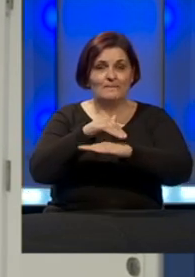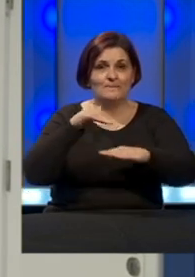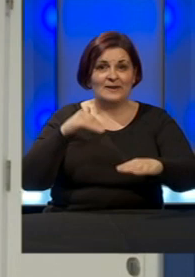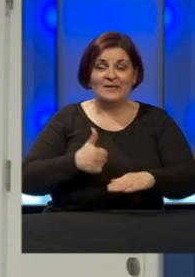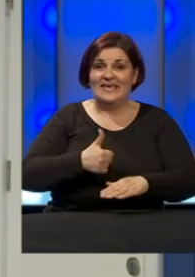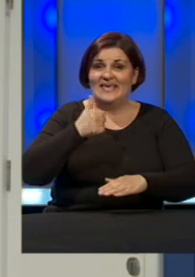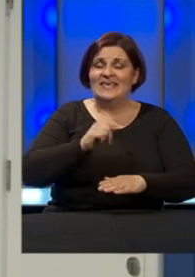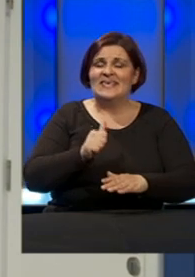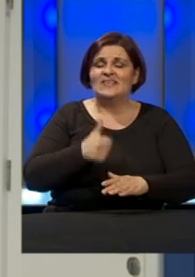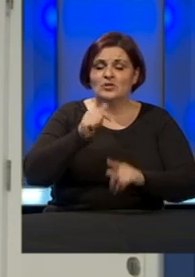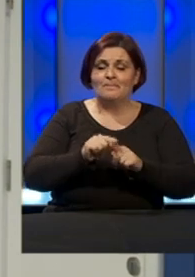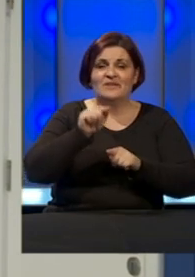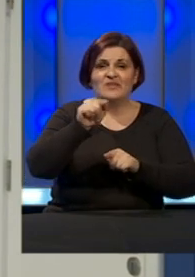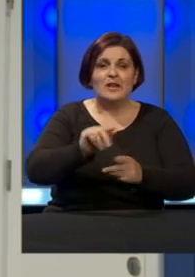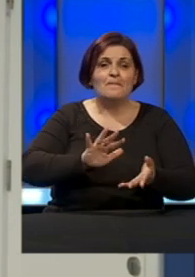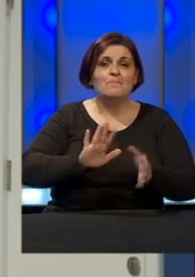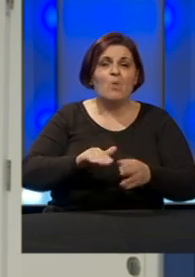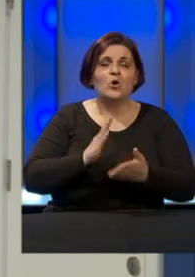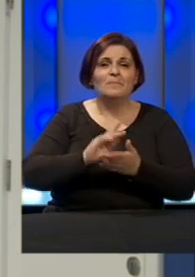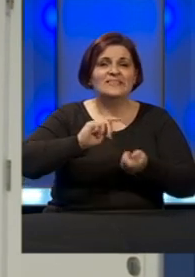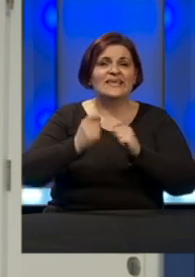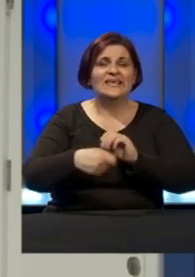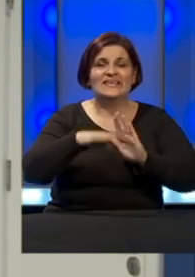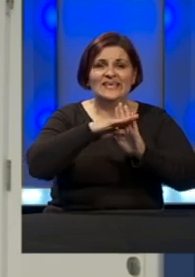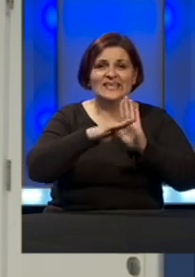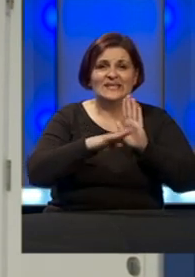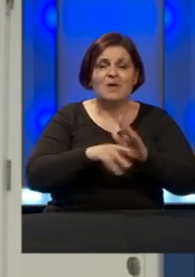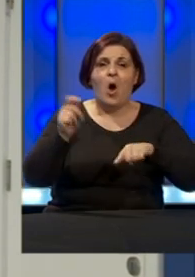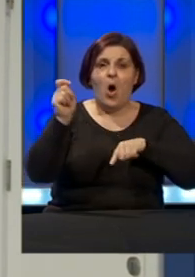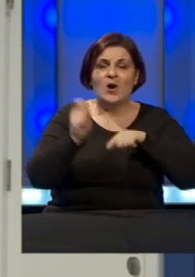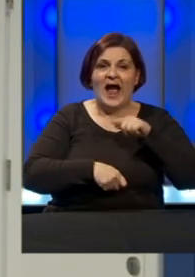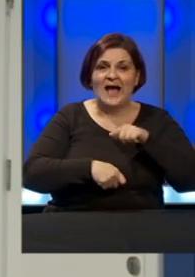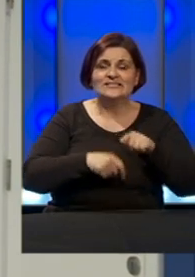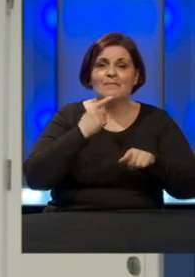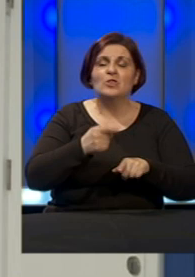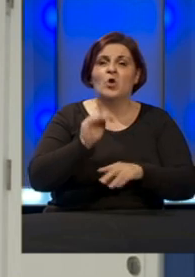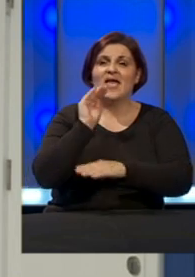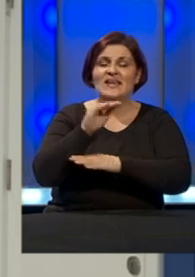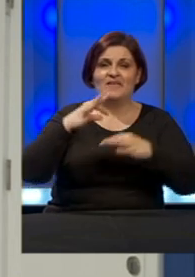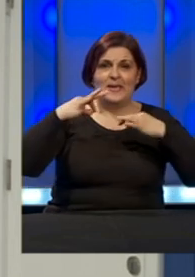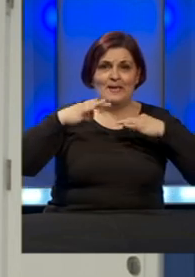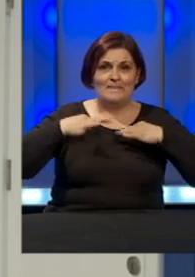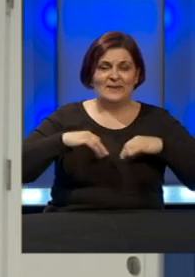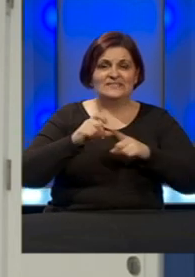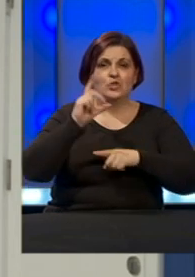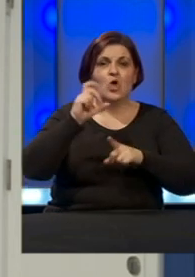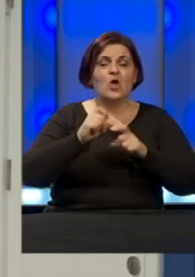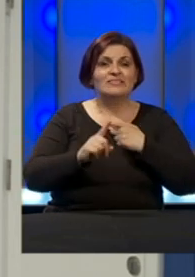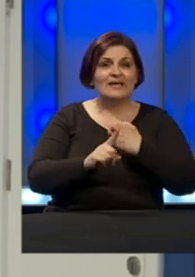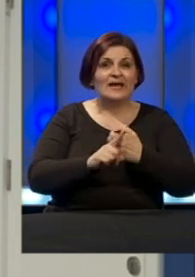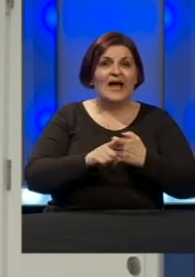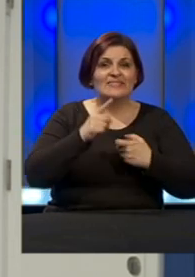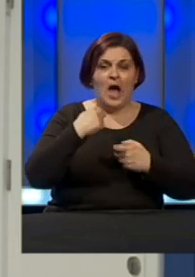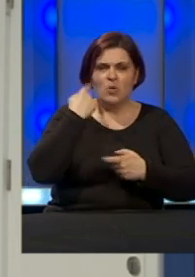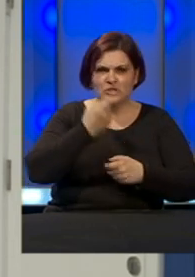Jedan od prvih koraka mogle bi biti izmjene zakona o kaznama, to je najavio predsjednik Dodik. On je rekao da se